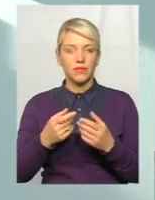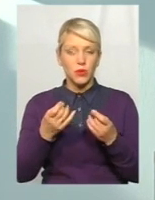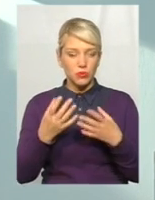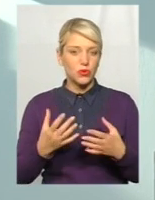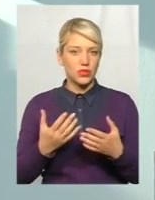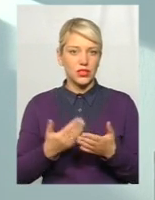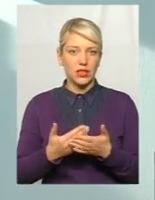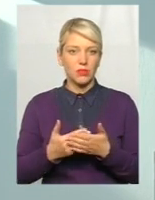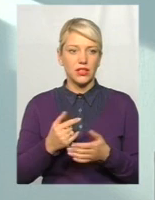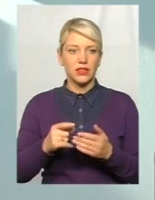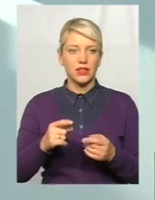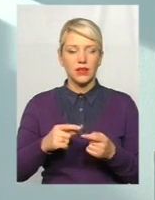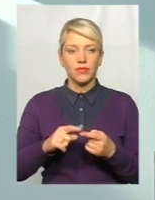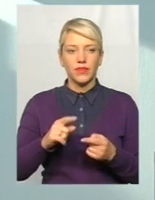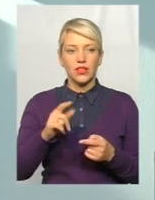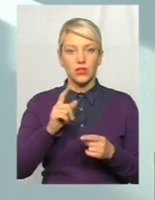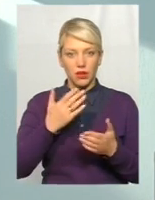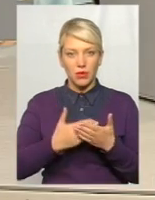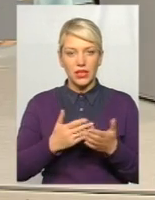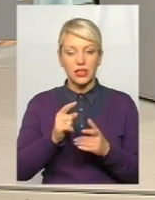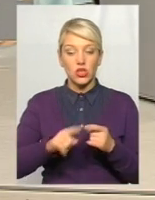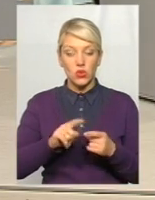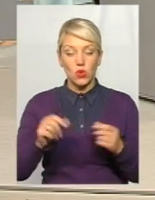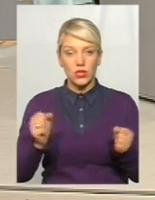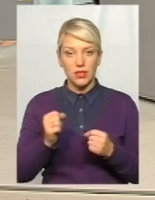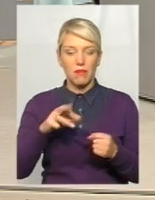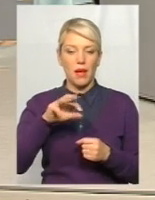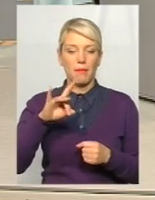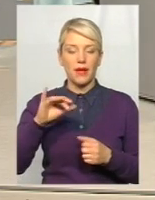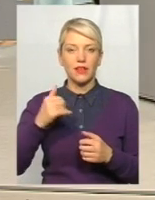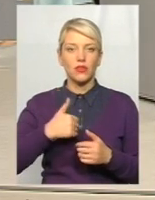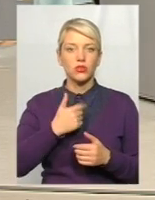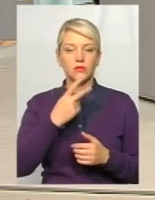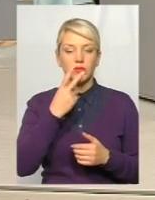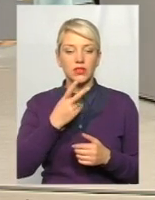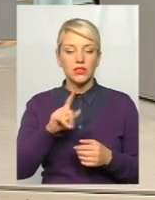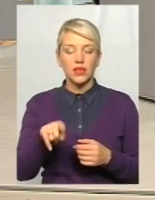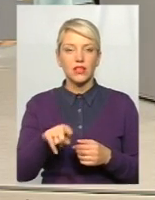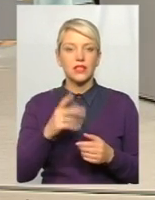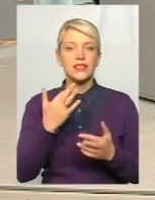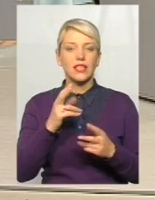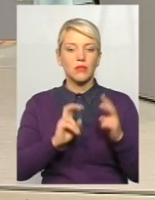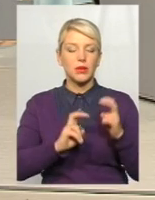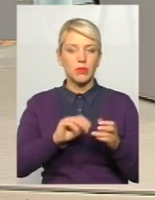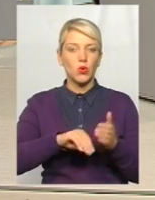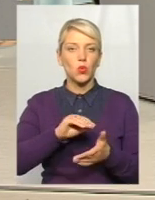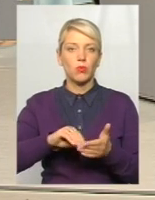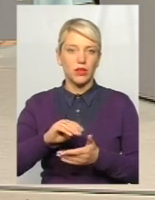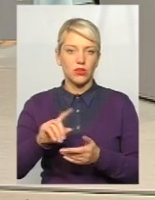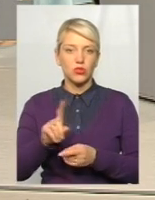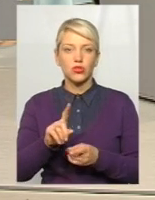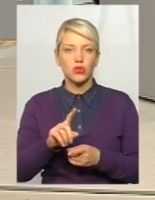приклад, наприклад, мене разом зацікавило, от скоро зима, оскільки в мене по комунальному підприємстві закуплено піскачі солі, він може зробити буквально